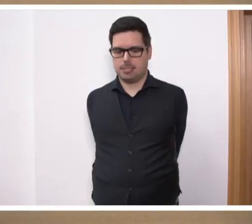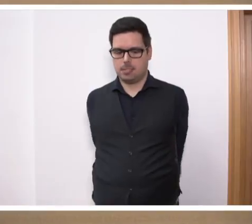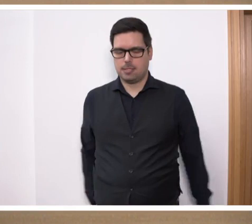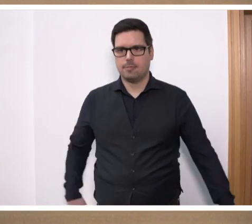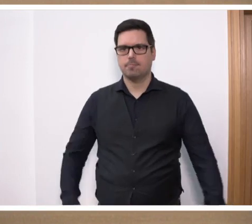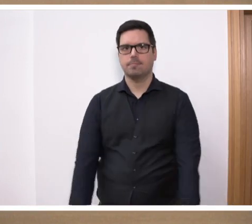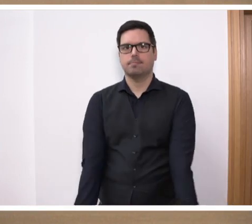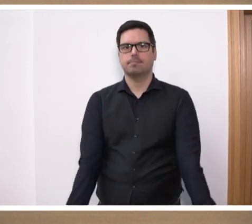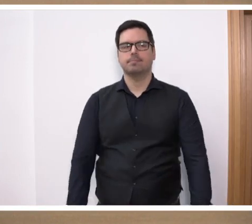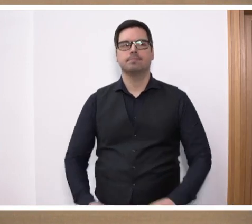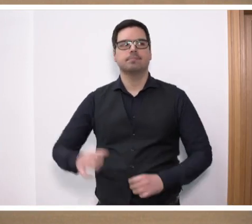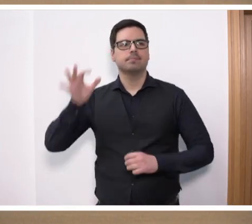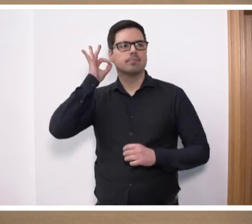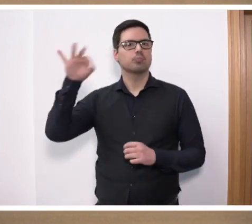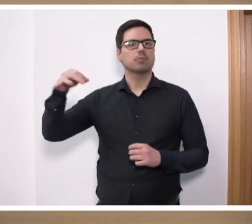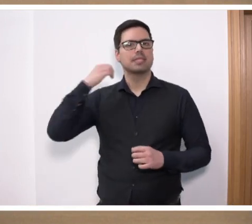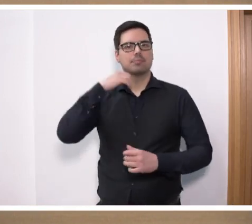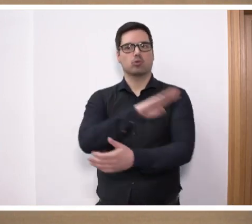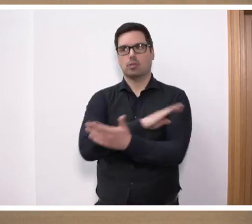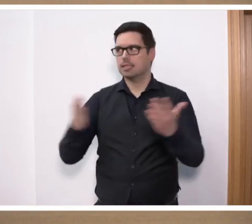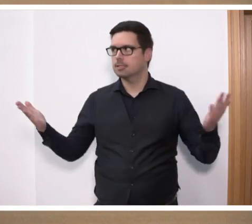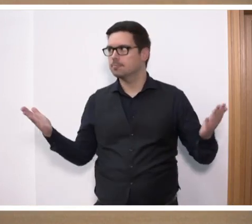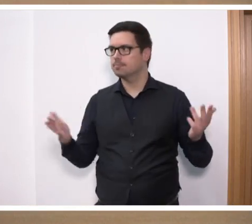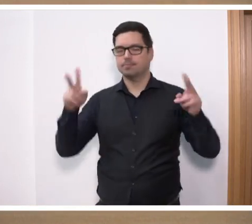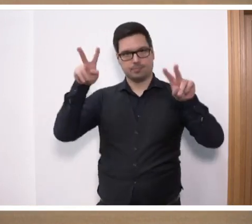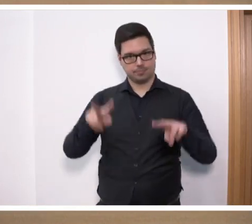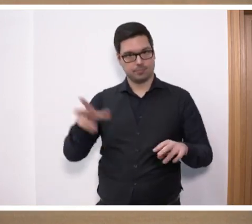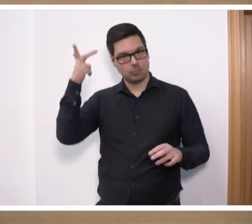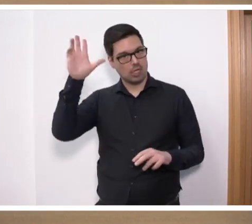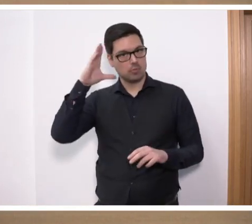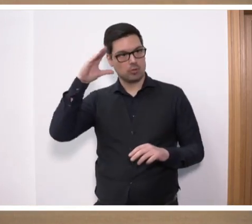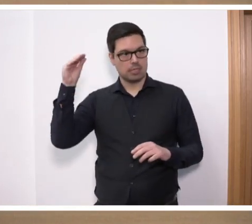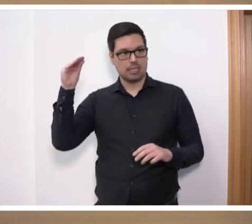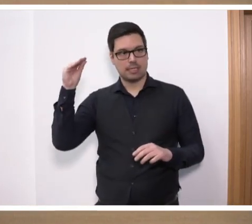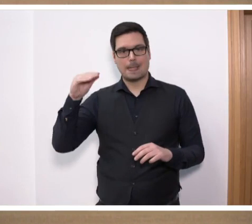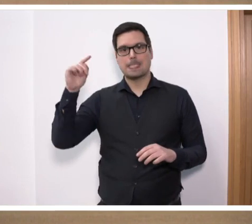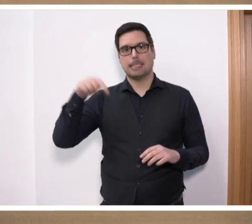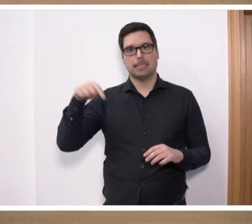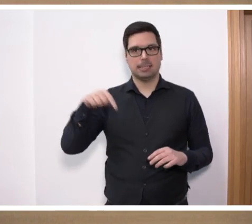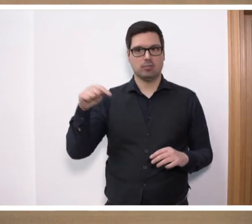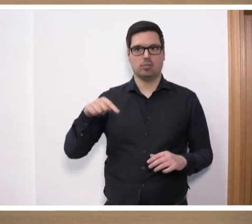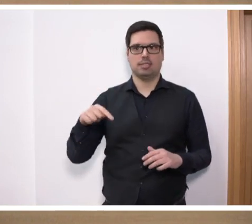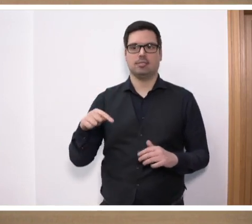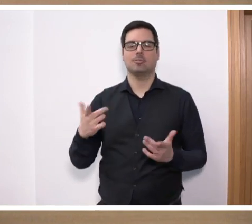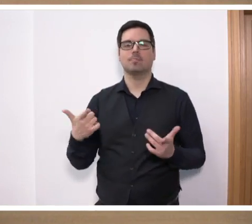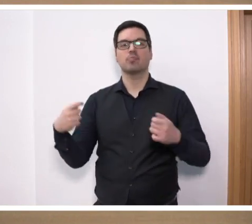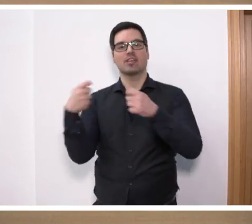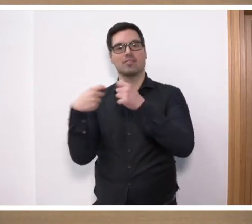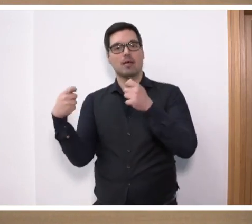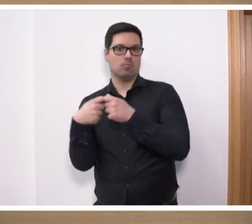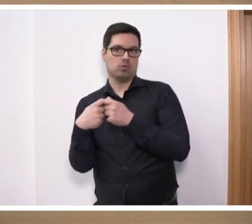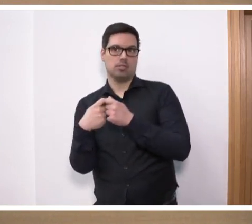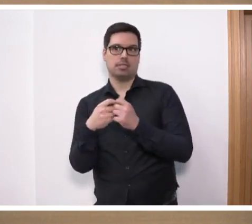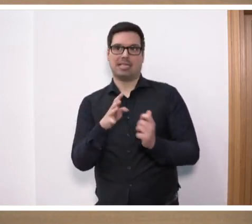Frau Präsidentin, liebe Kolleginnen und Kollegen, meine sehr geehrten Damen und Herren, wir behandeln ja heute in einer verbundenen Aussprache